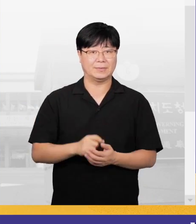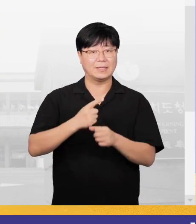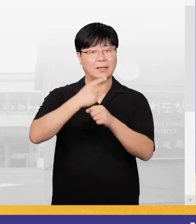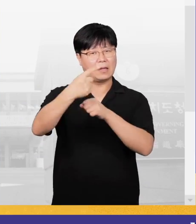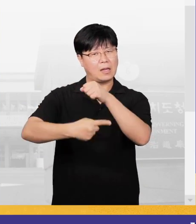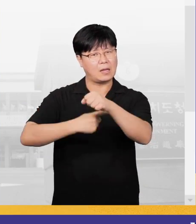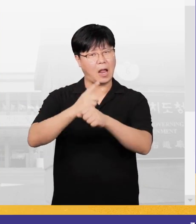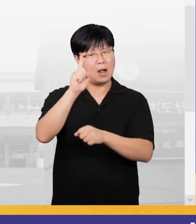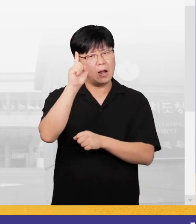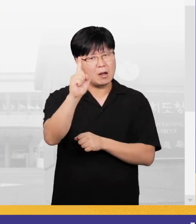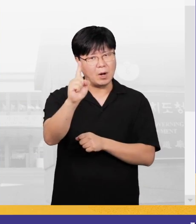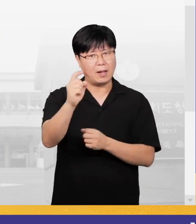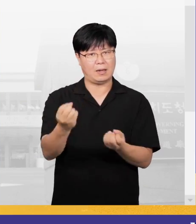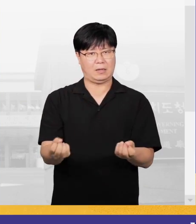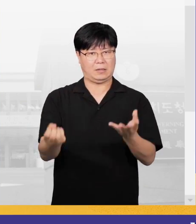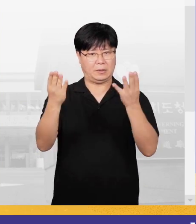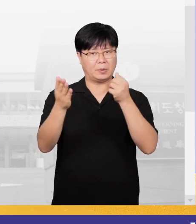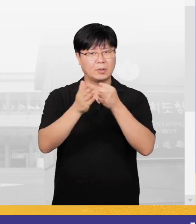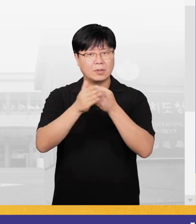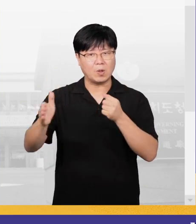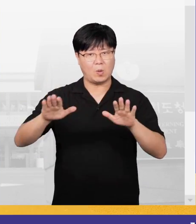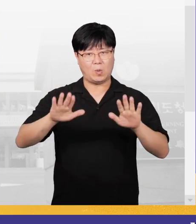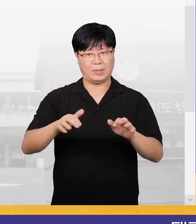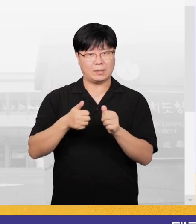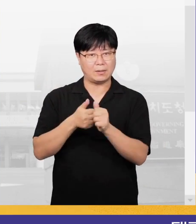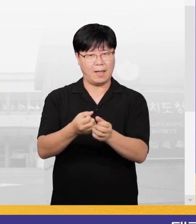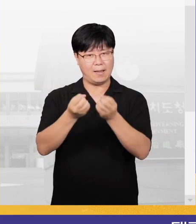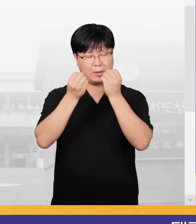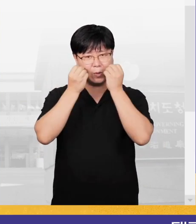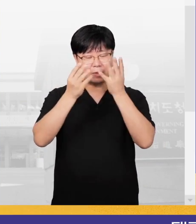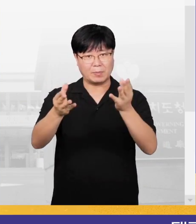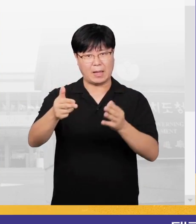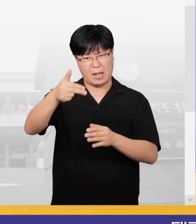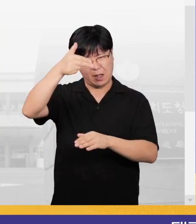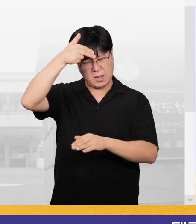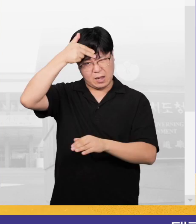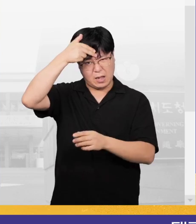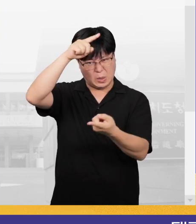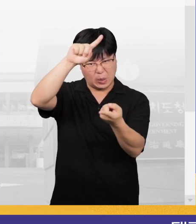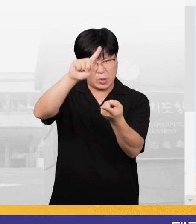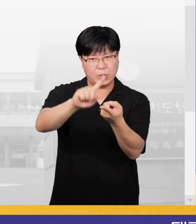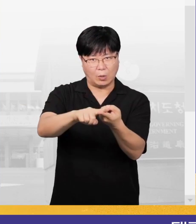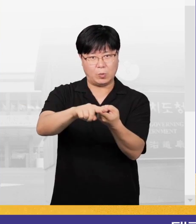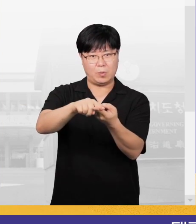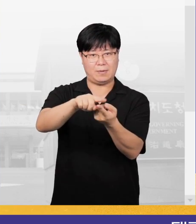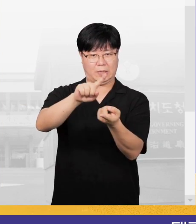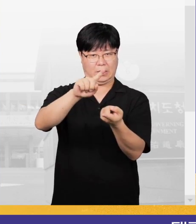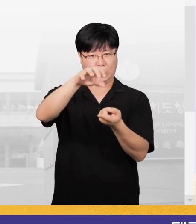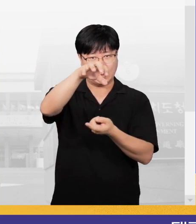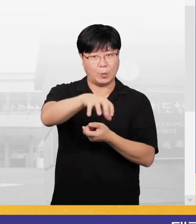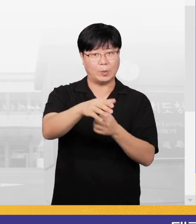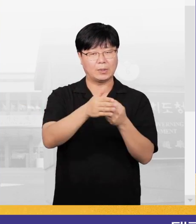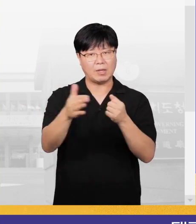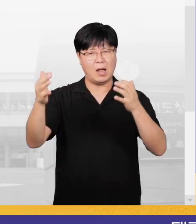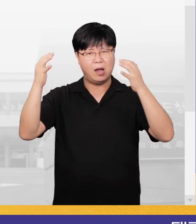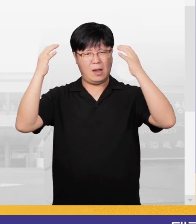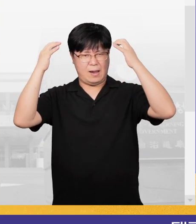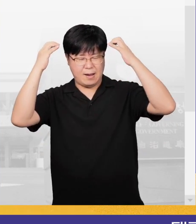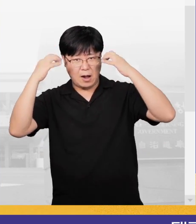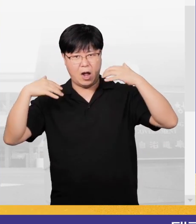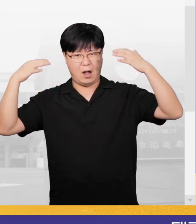하는 행사이기 때문에 오늘따라 좀 새롭고 태궃적 원시림을 간직한 곳이기 때문에